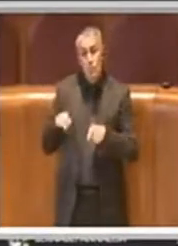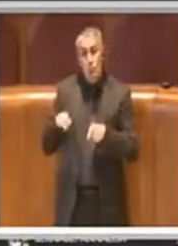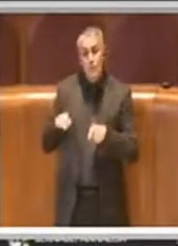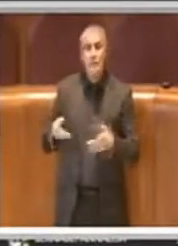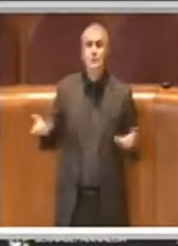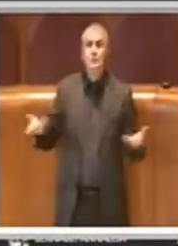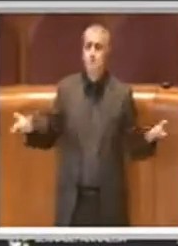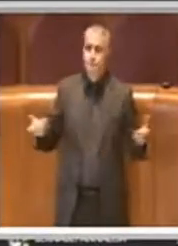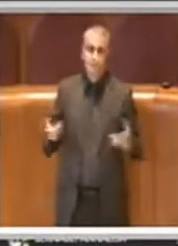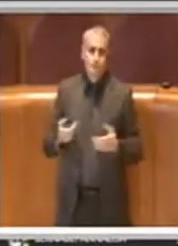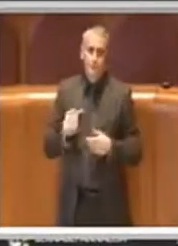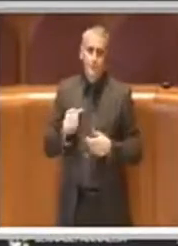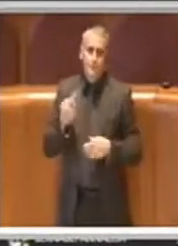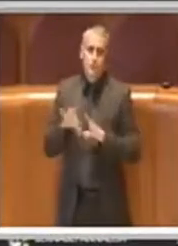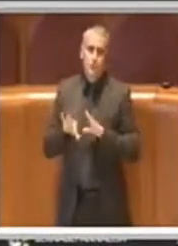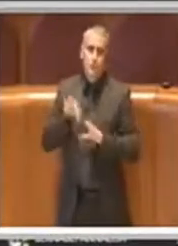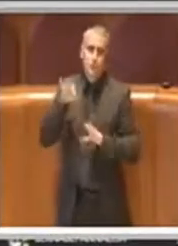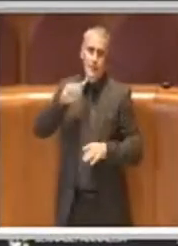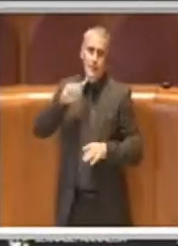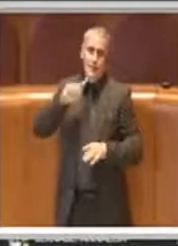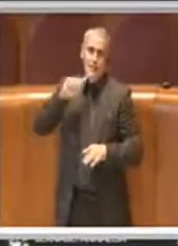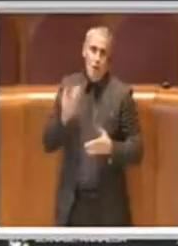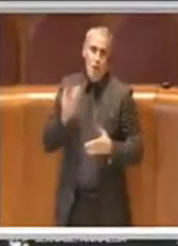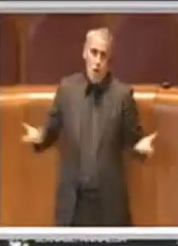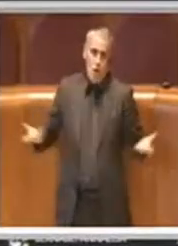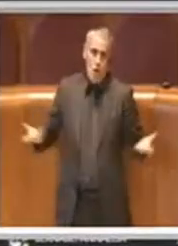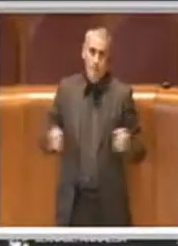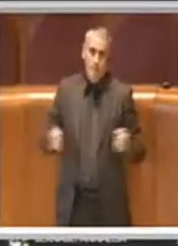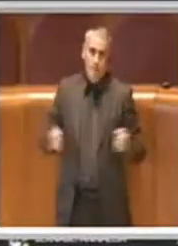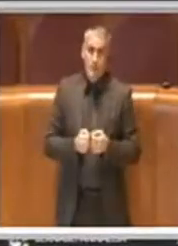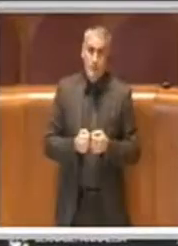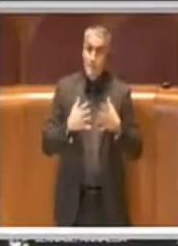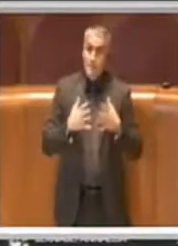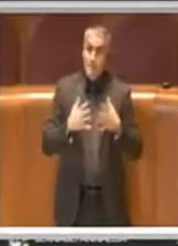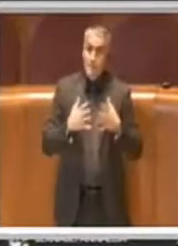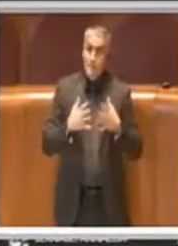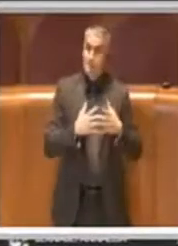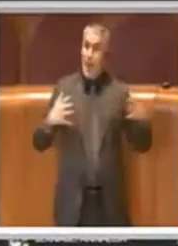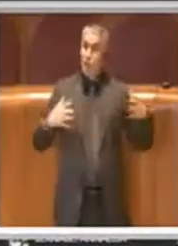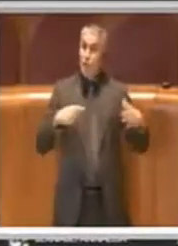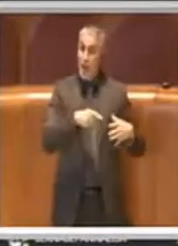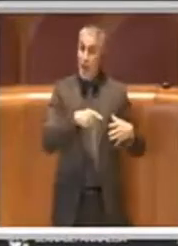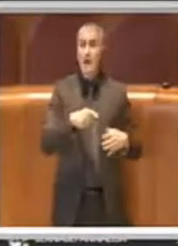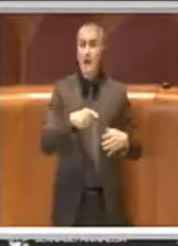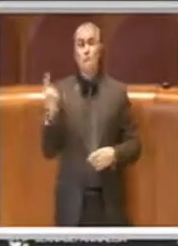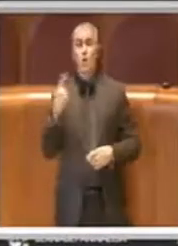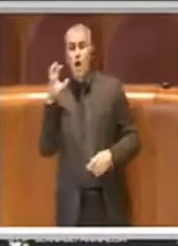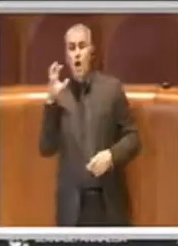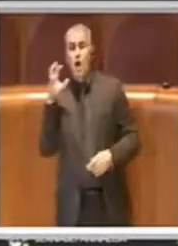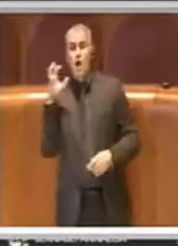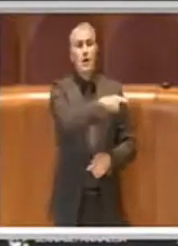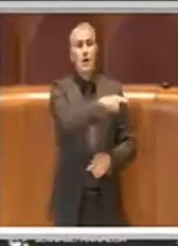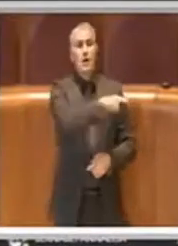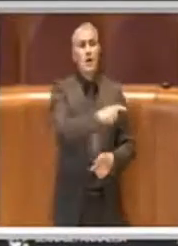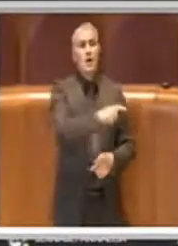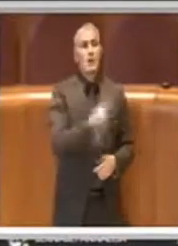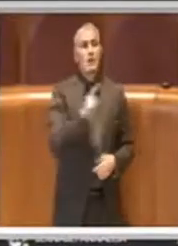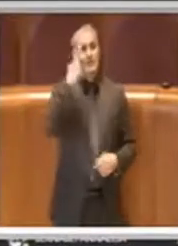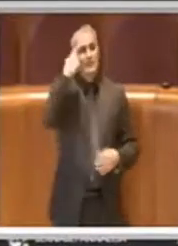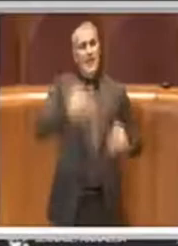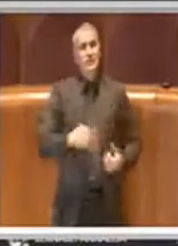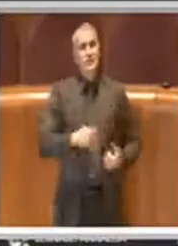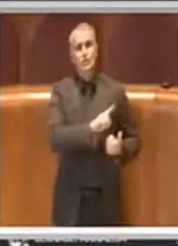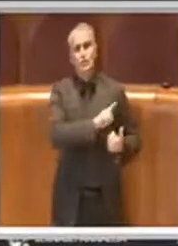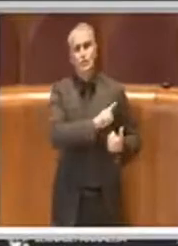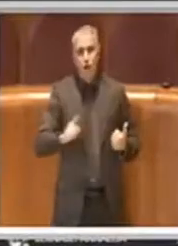possiamo dire a questa maggioranza, tranne che non ha deciso, che non ci ha messo la faccia, che non